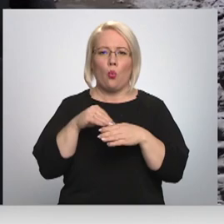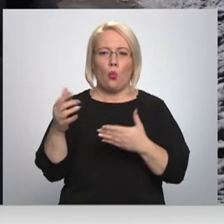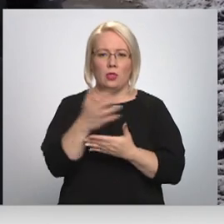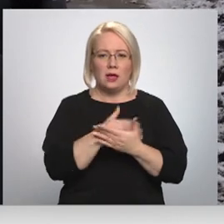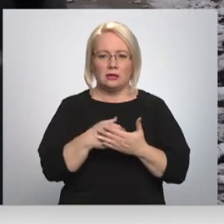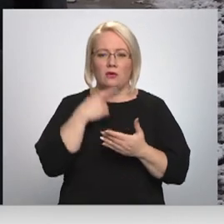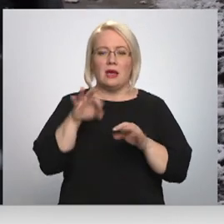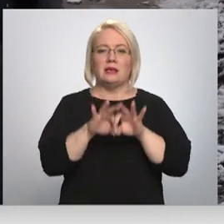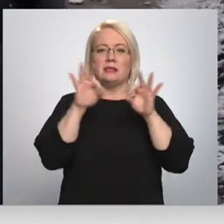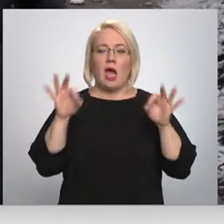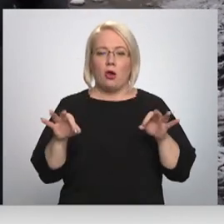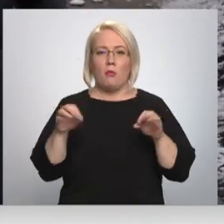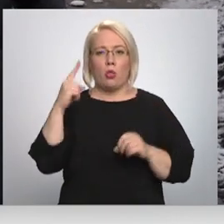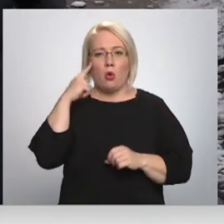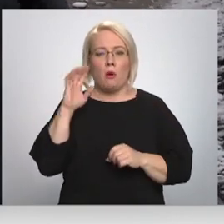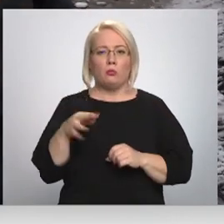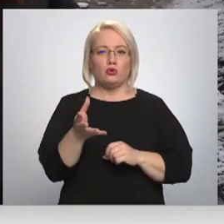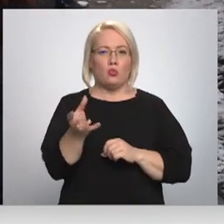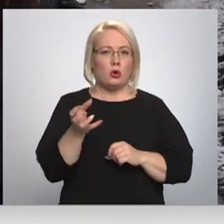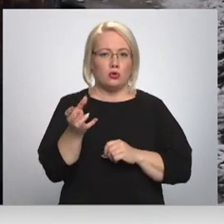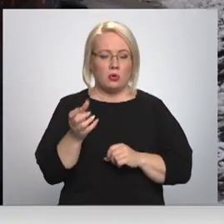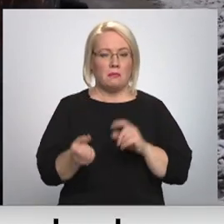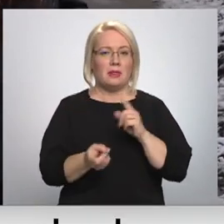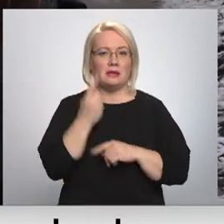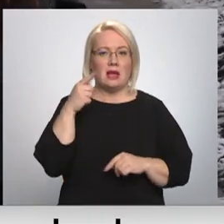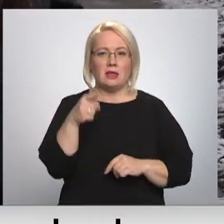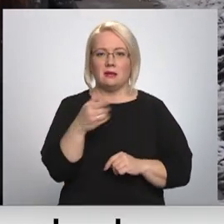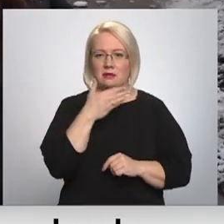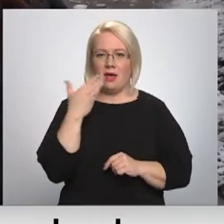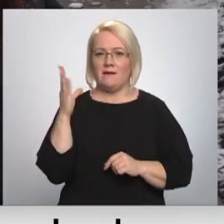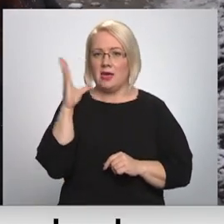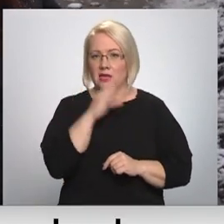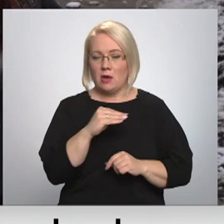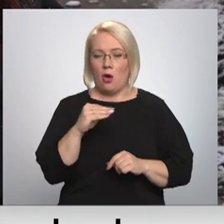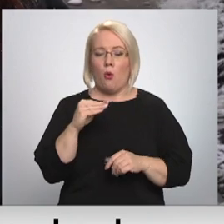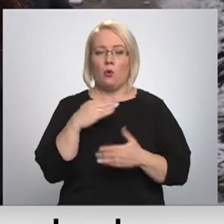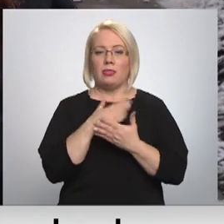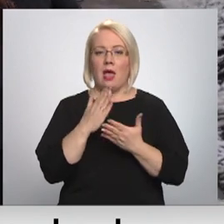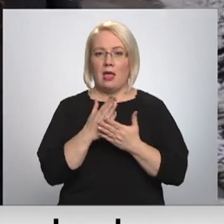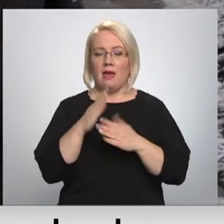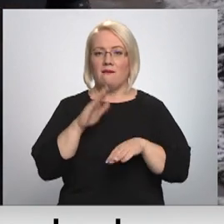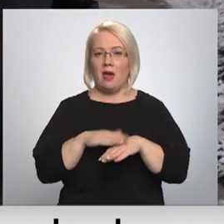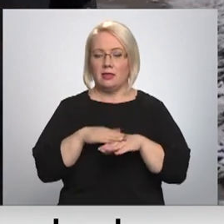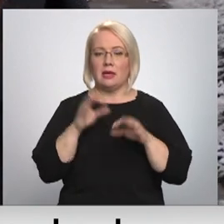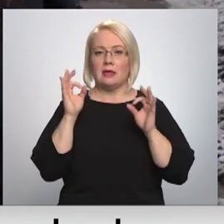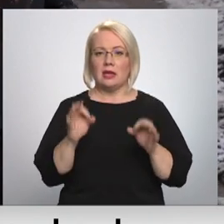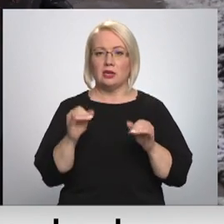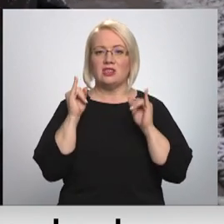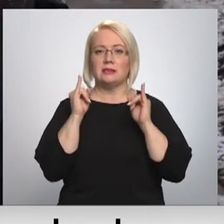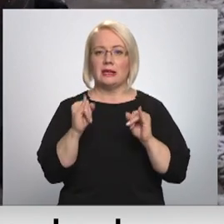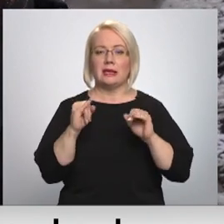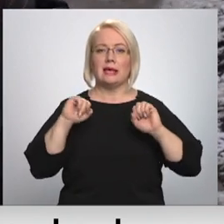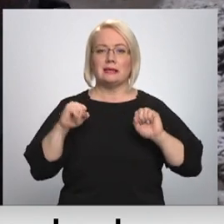dūņas varēs nosūknēt, taču izrādās, ka tas tomēr nav iespējams. Un daļai pie tā vainīgi ir tieši sliktie